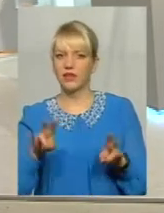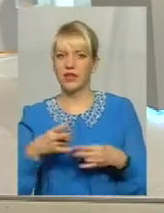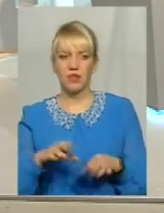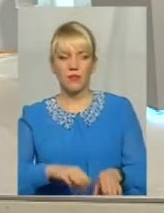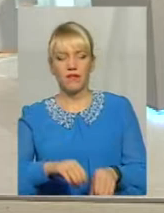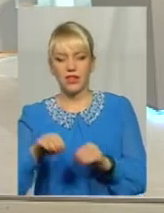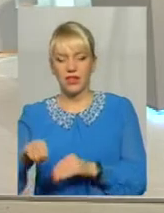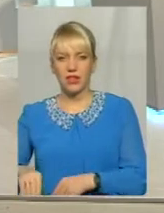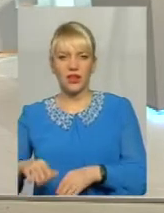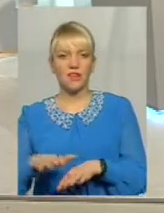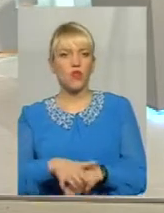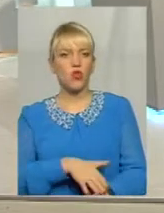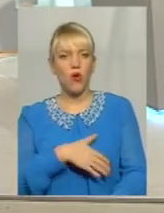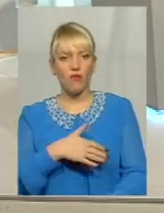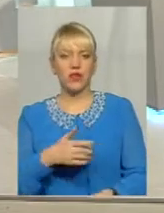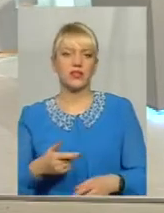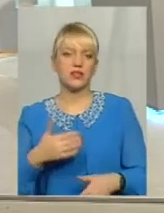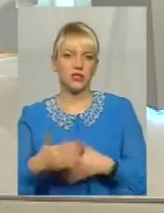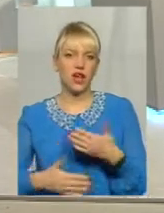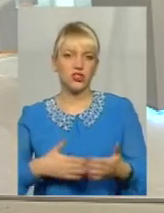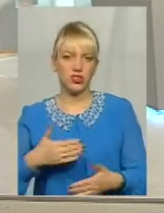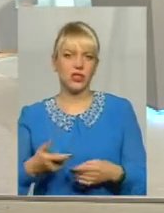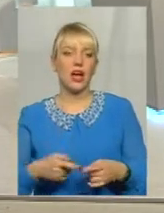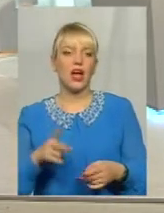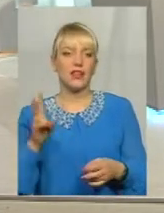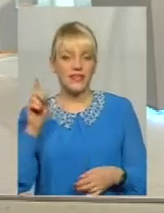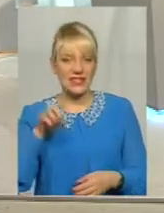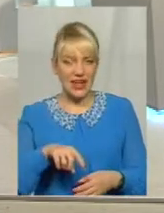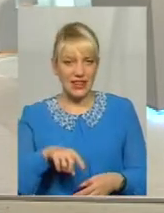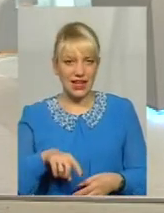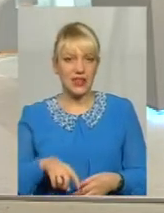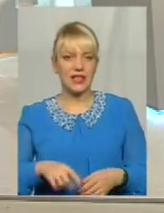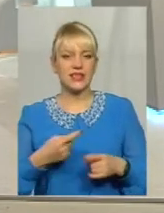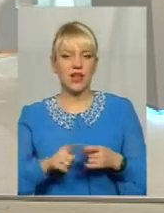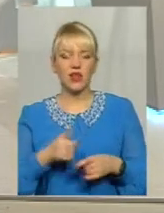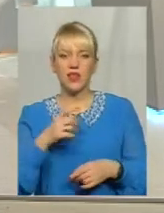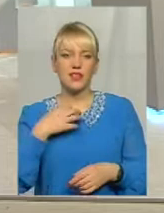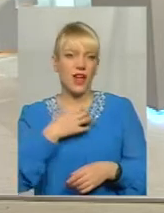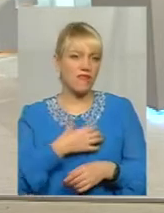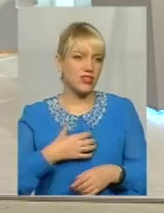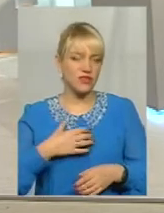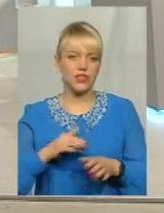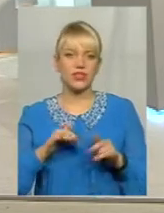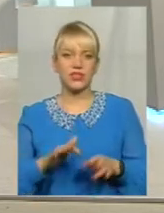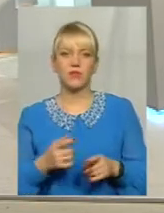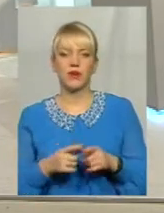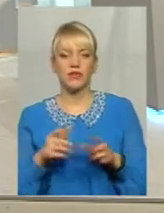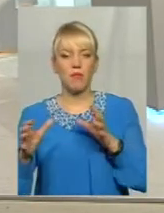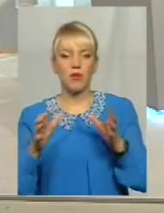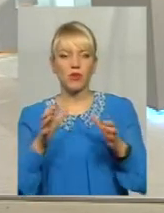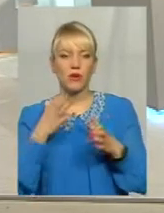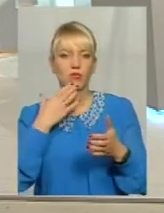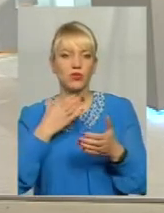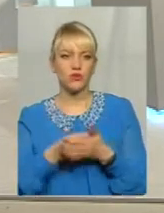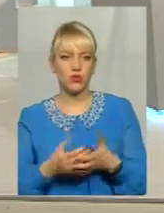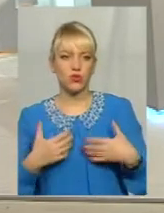ящик. І все-таки, оце, одна із найважливіших справ – це піклуватися про своє здоров